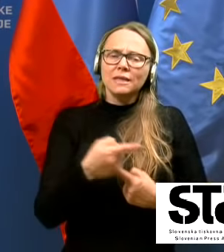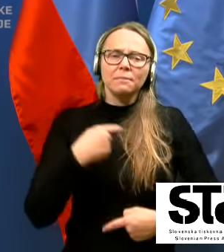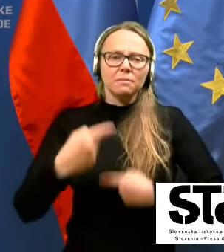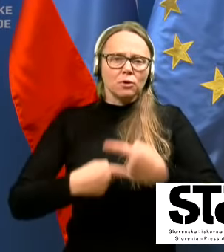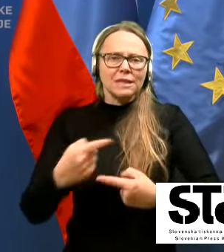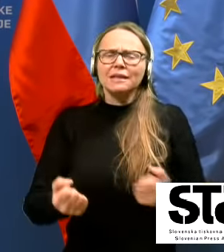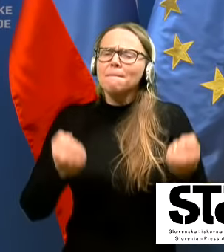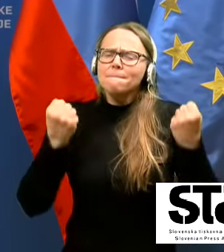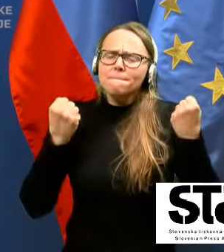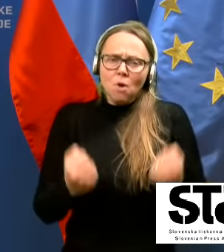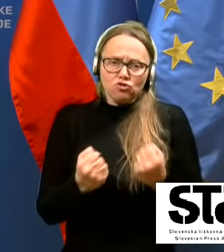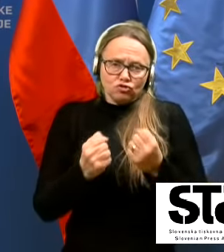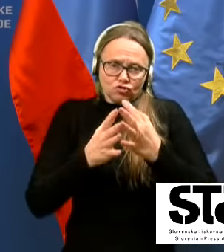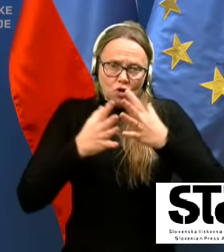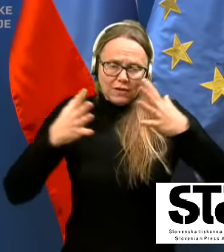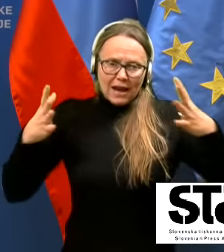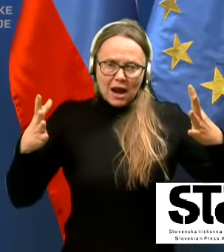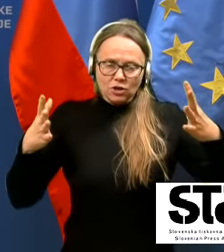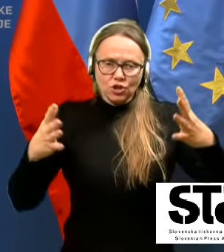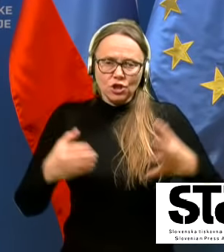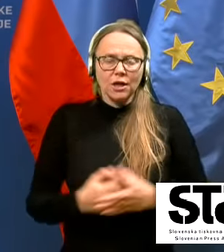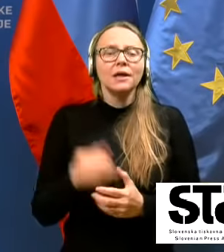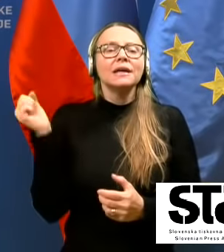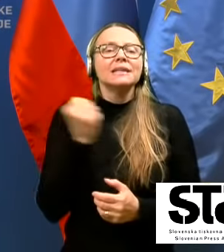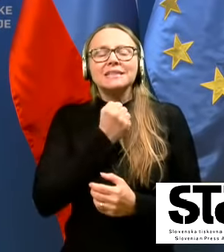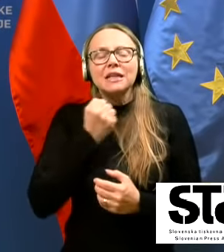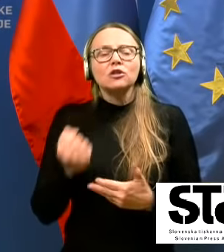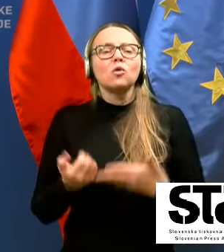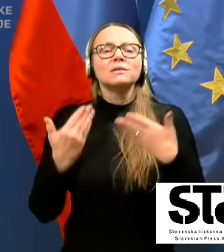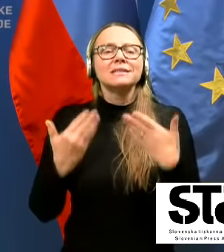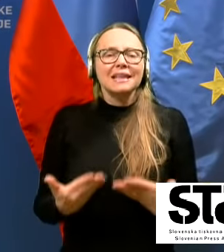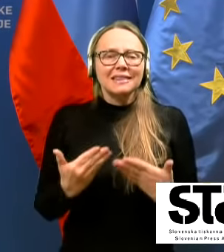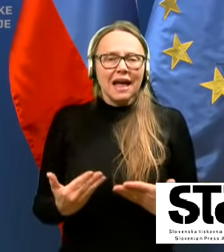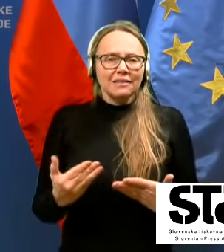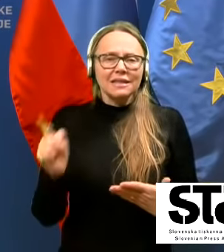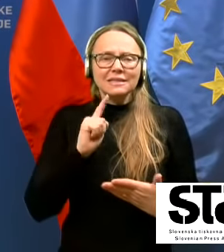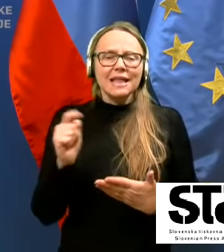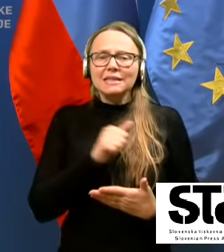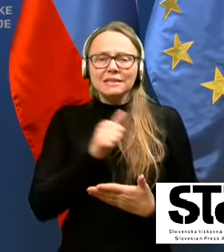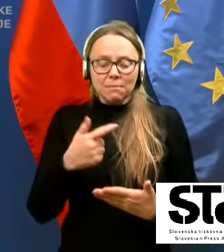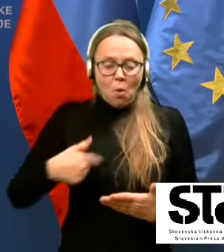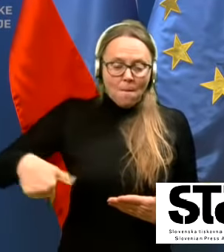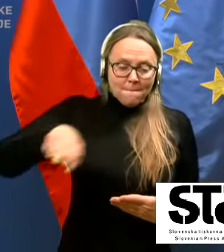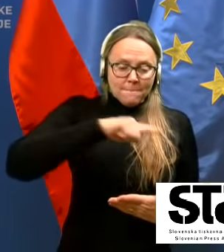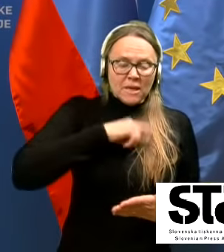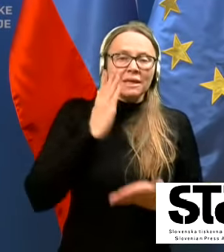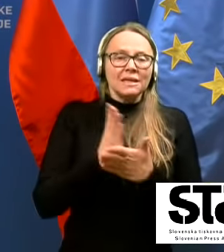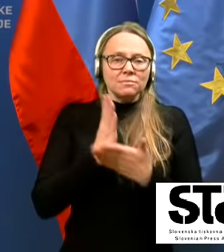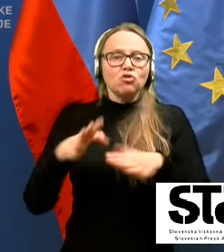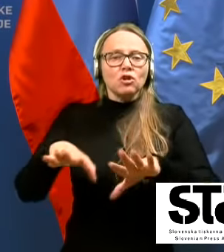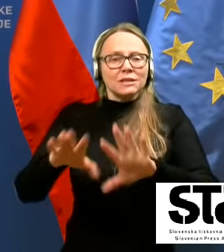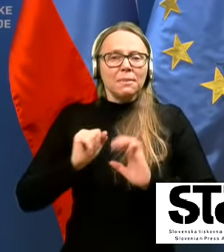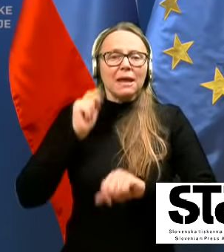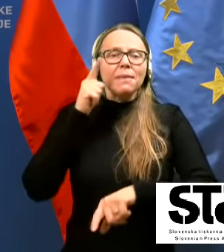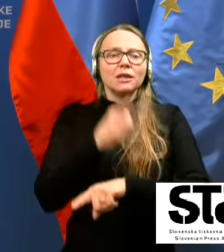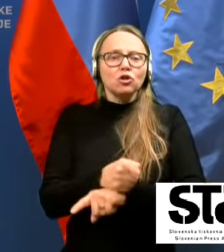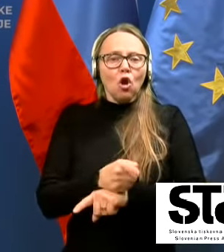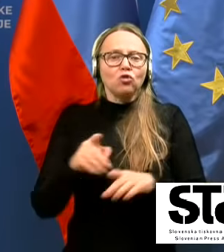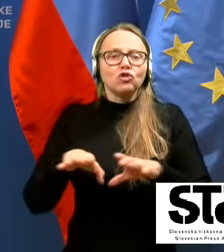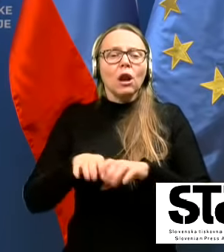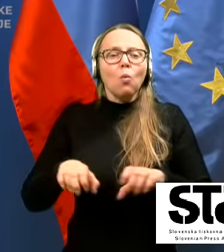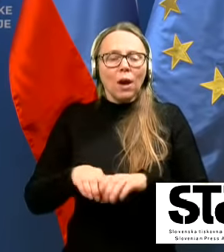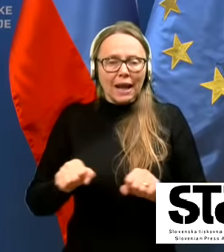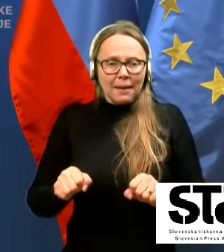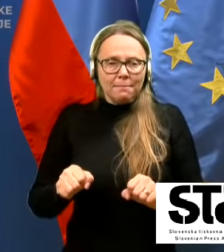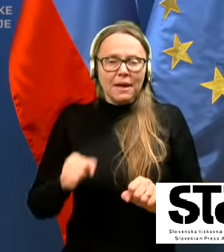močno narašča. In zato se danes, ne samo mi, ki smo že sprejemali določene ukrepe, tudi v